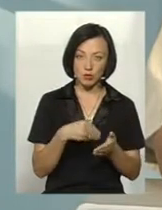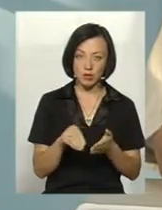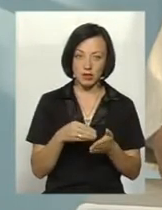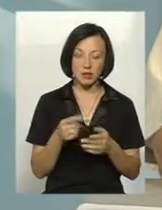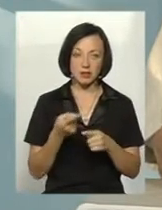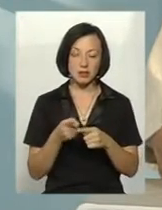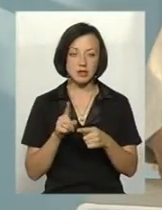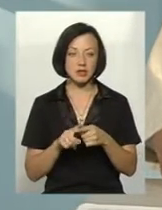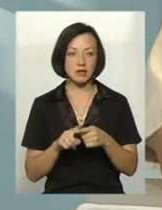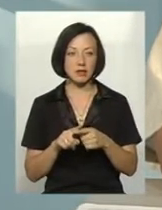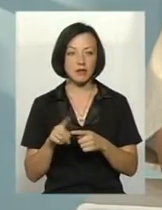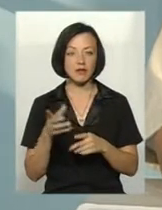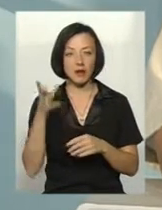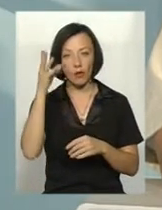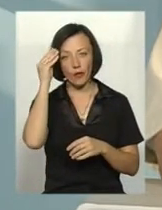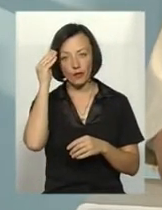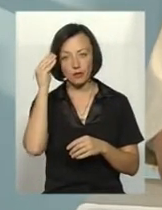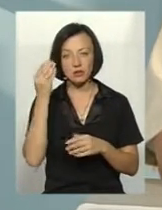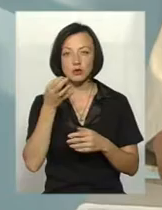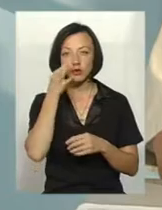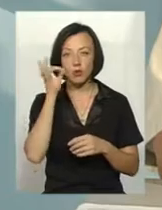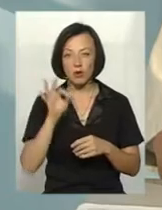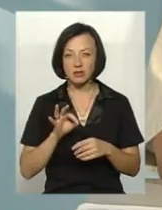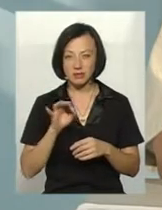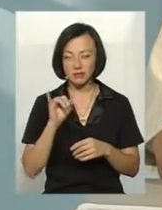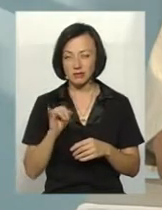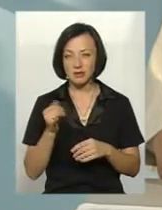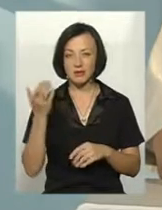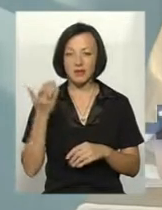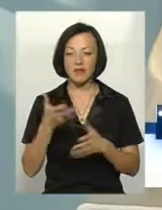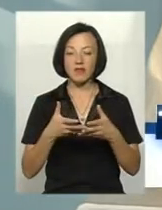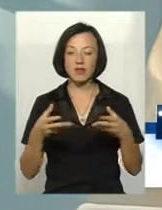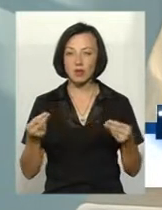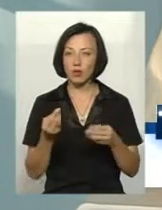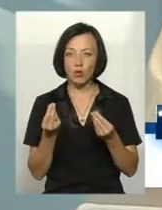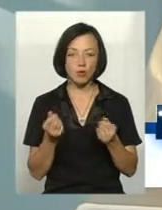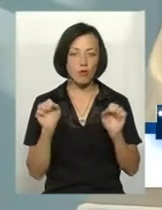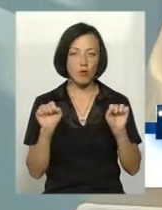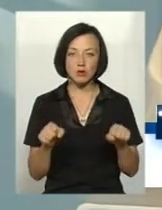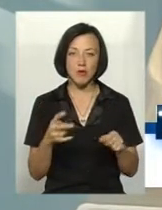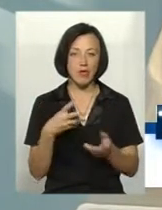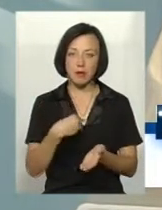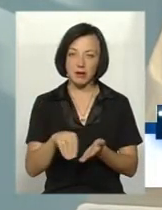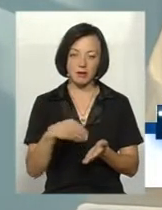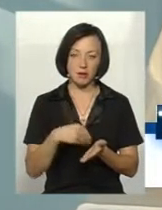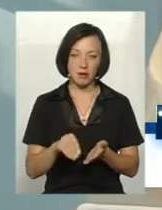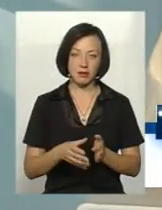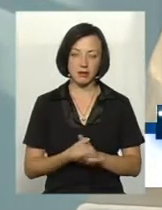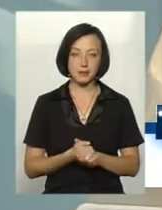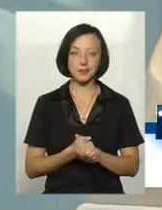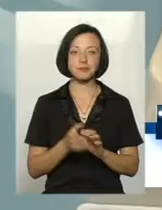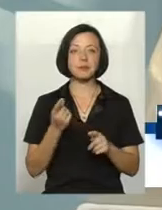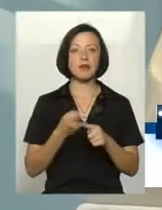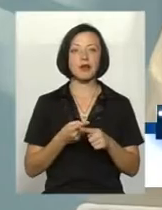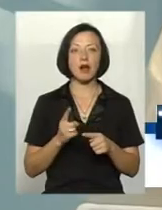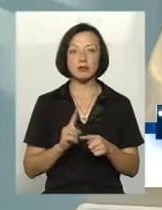ми його, враховуючи гіркий досвід роботи далі, ми весною його за ці кошти можемо не придбати. А це